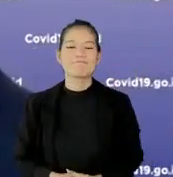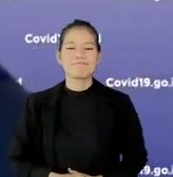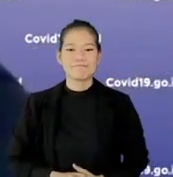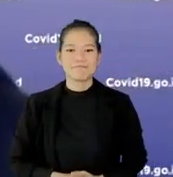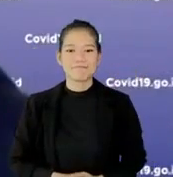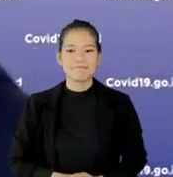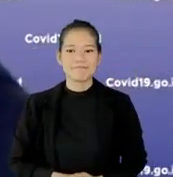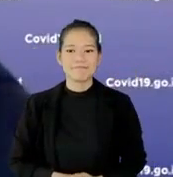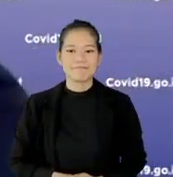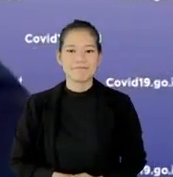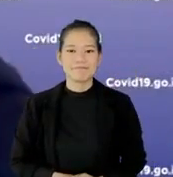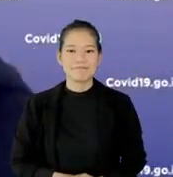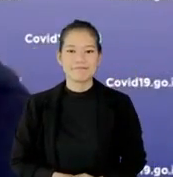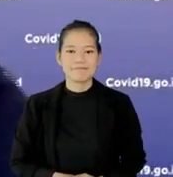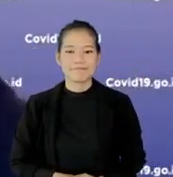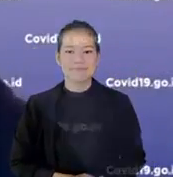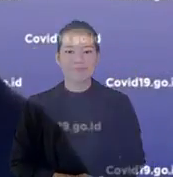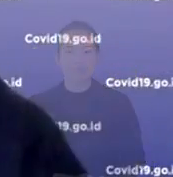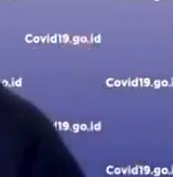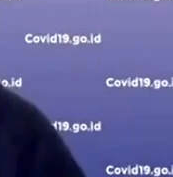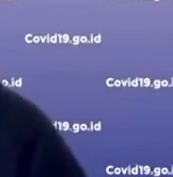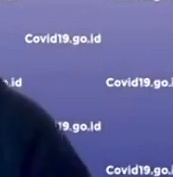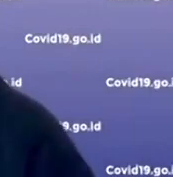wassalamualaikum